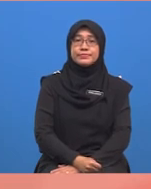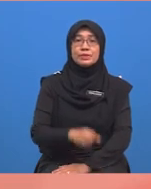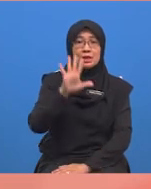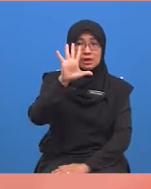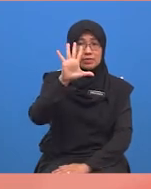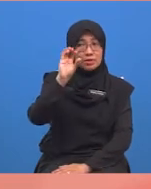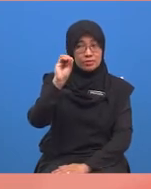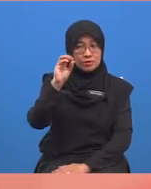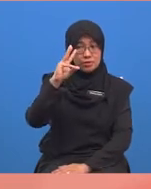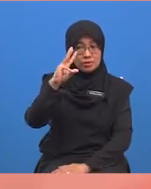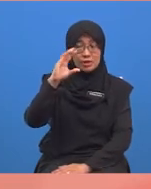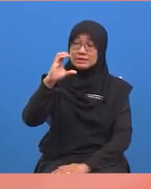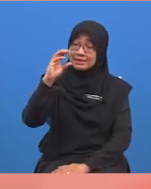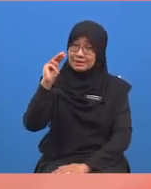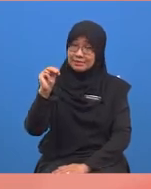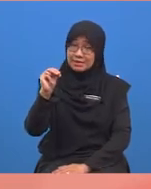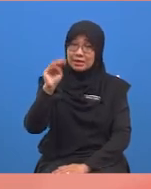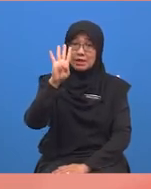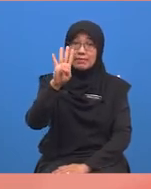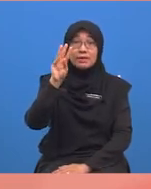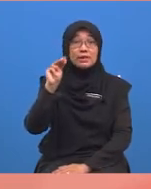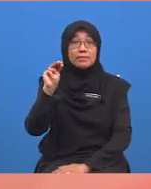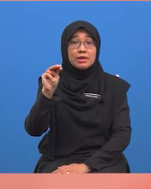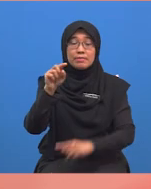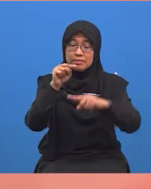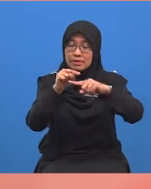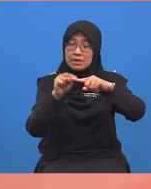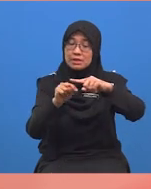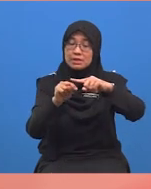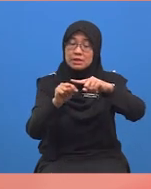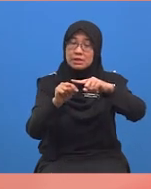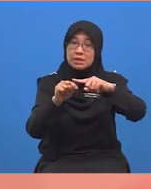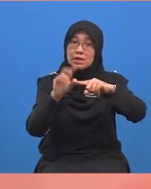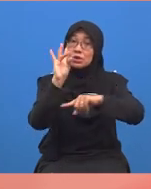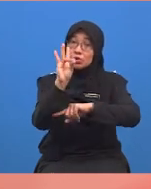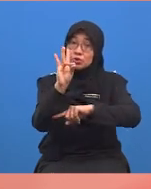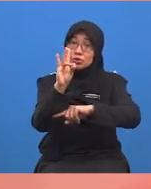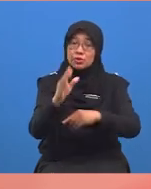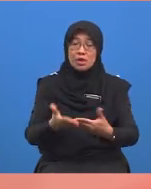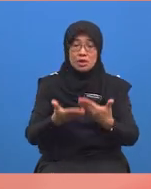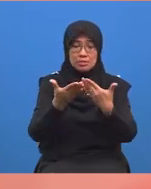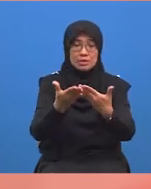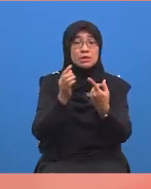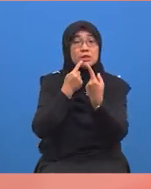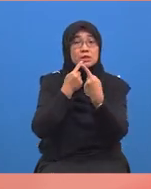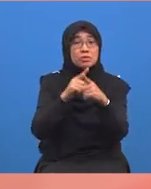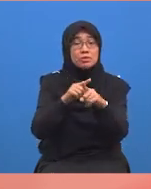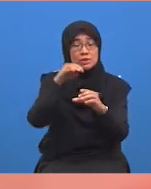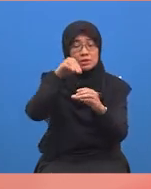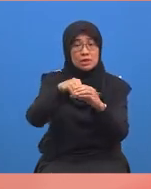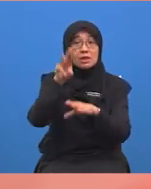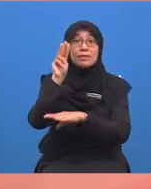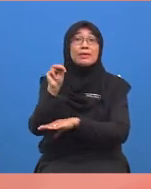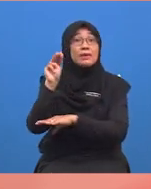sentimeter empat milimeter bahagi tujuh. Berikan jawapan dalam milimeter.